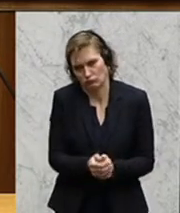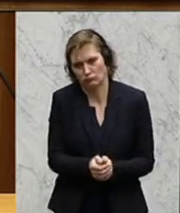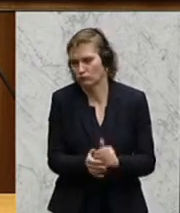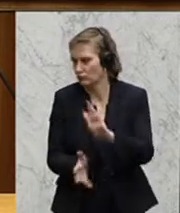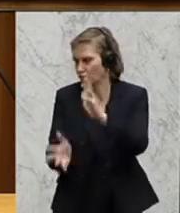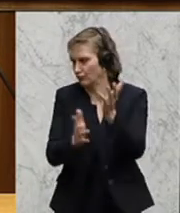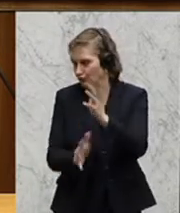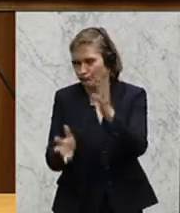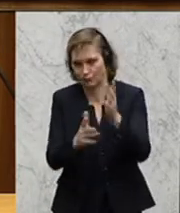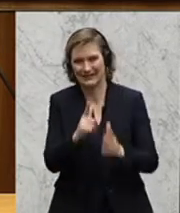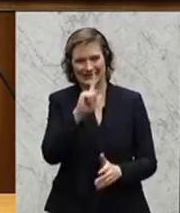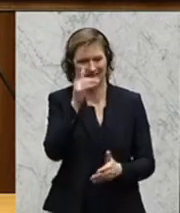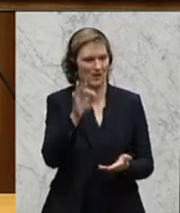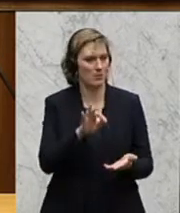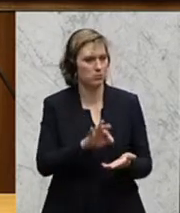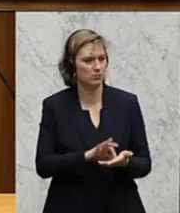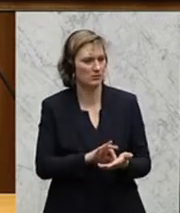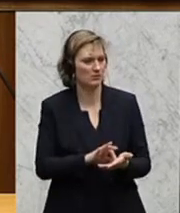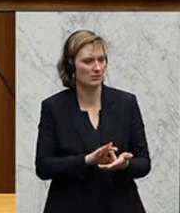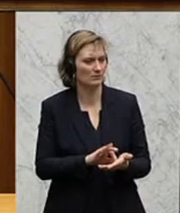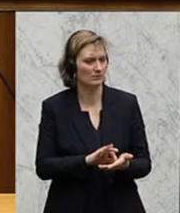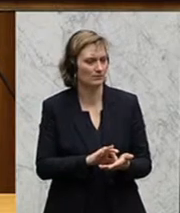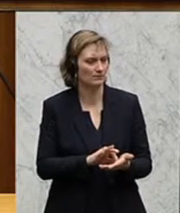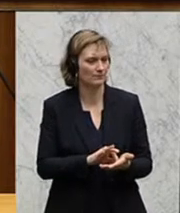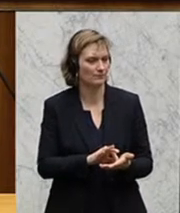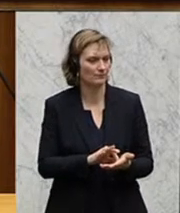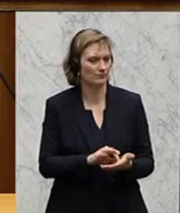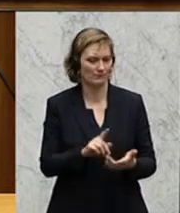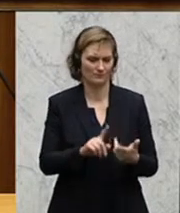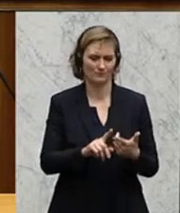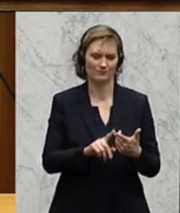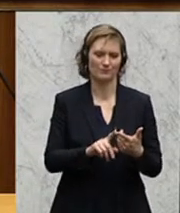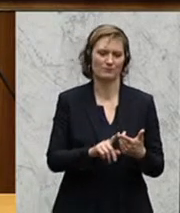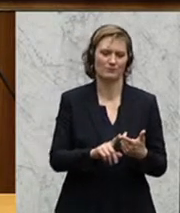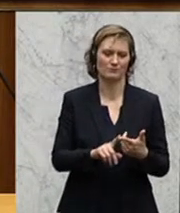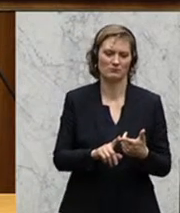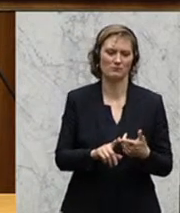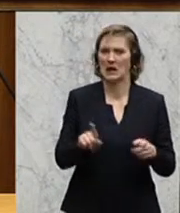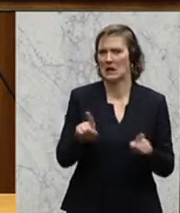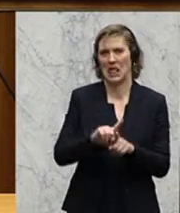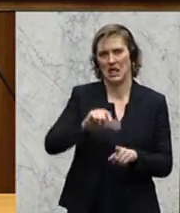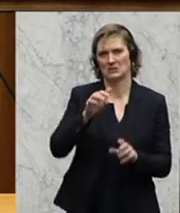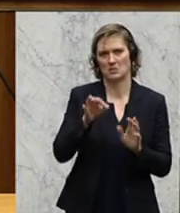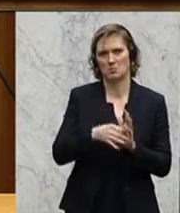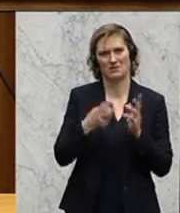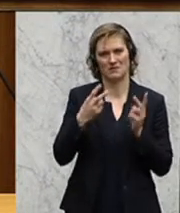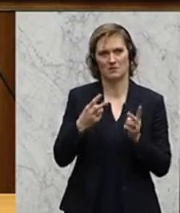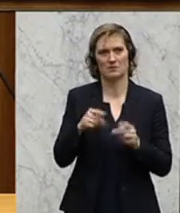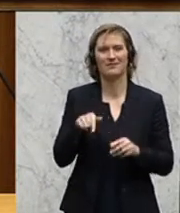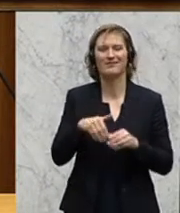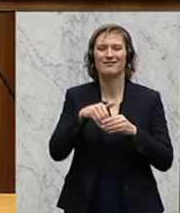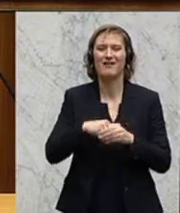Es gibt noch einen zweiten Punkt. Der zweite Punkt steht dem kaum nach. Es geht hier um einen